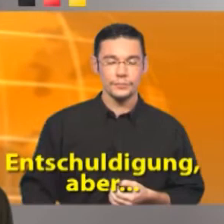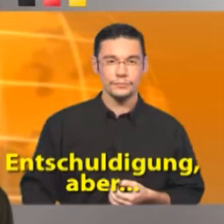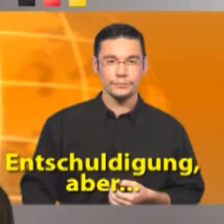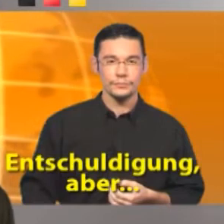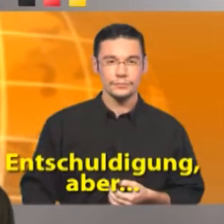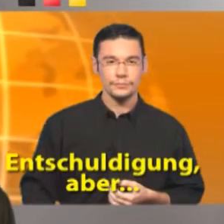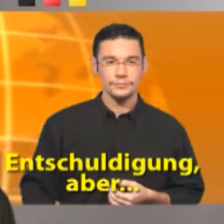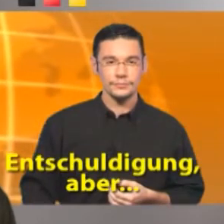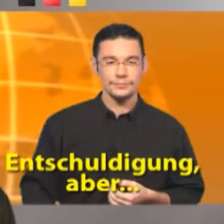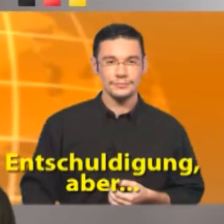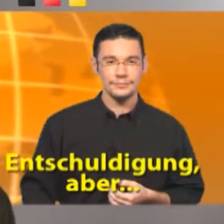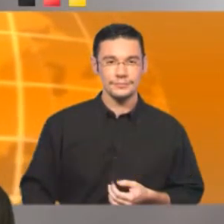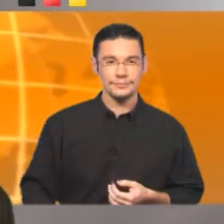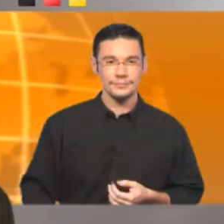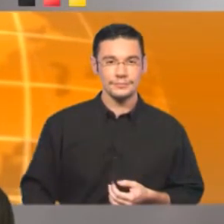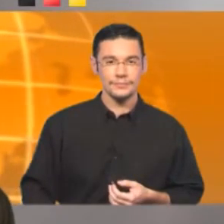Disculpe, pero